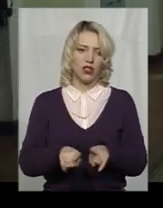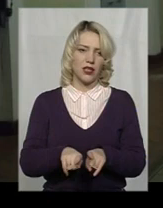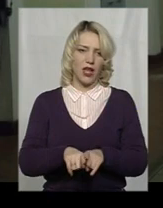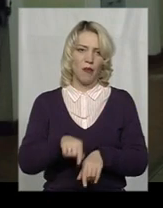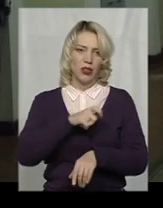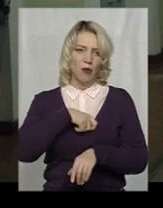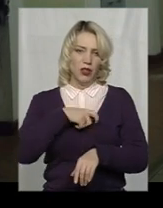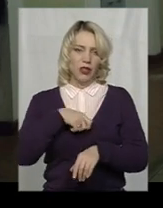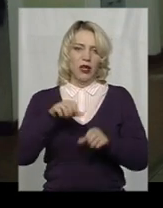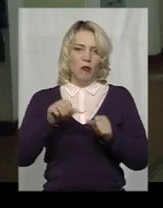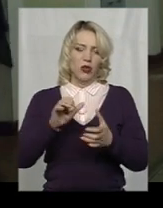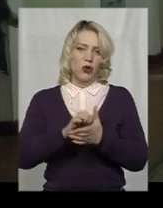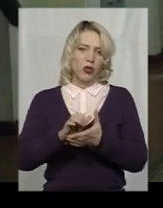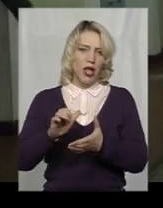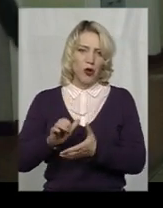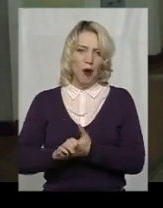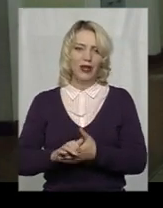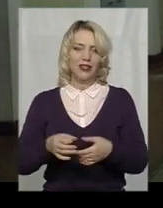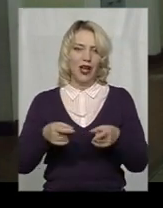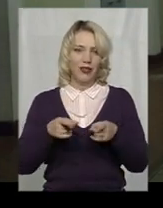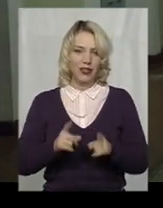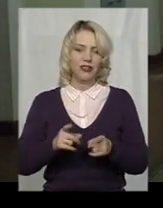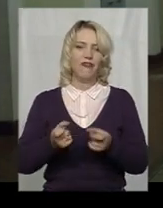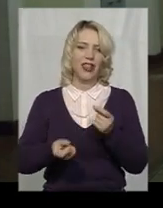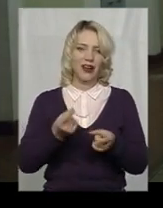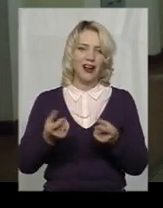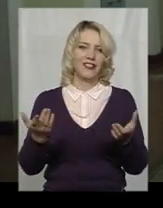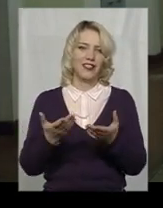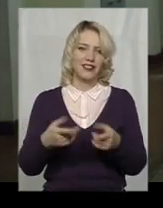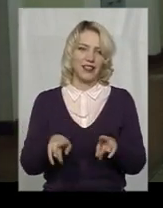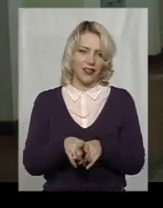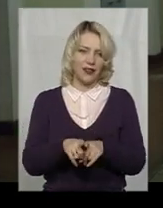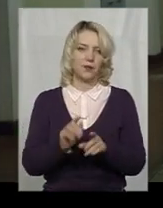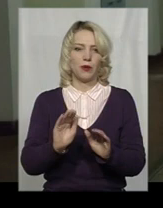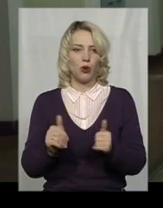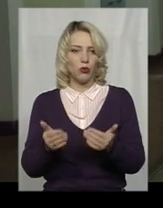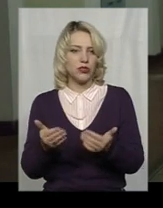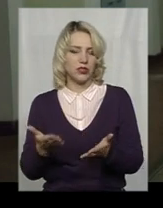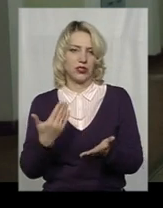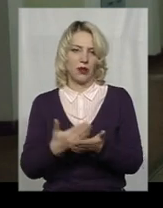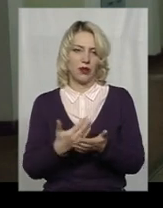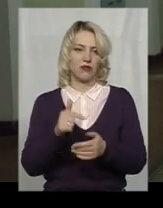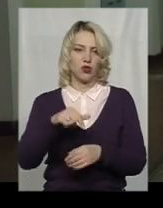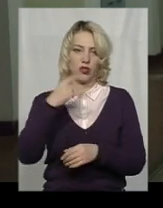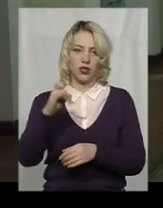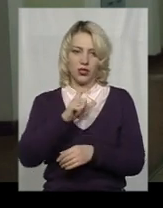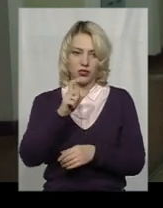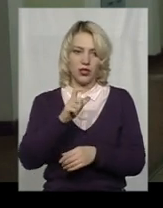депутати можуть ознайомитись. Дійсно, виникають якісь пропозиції. Наприклад, цього разу